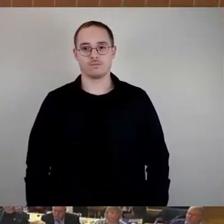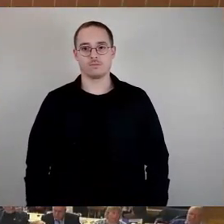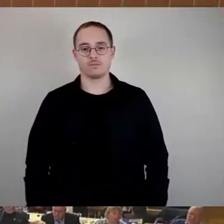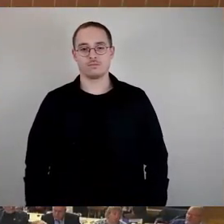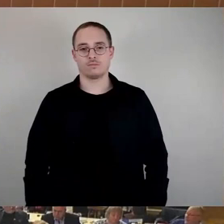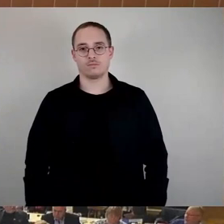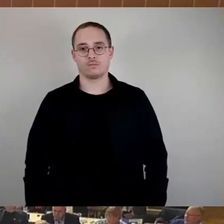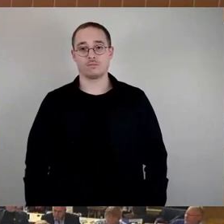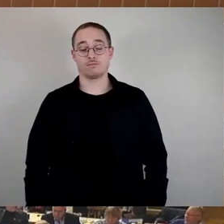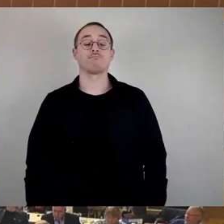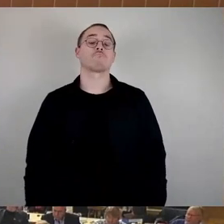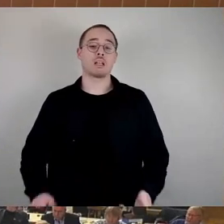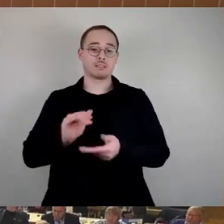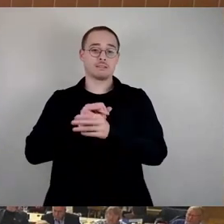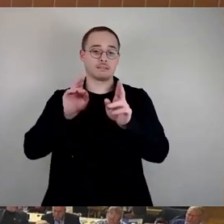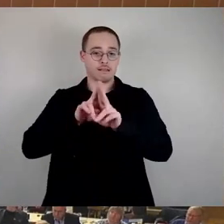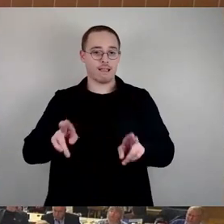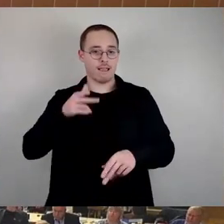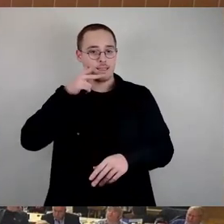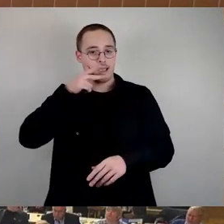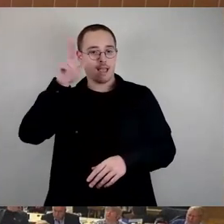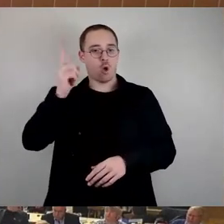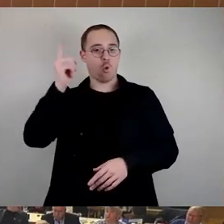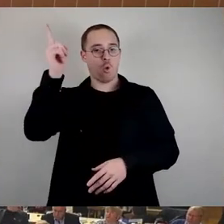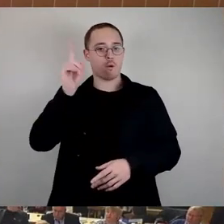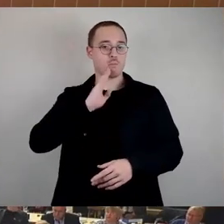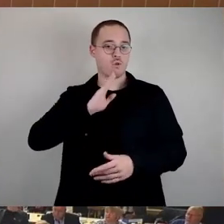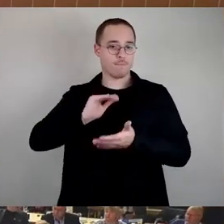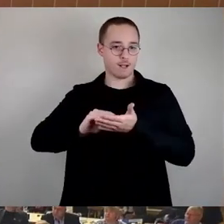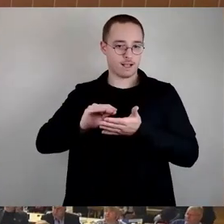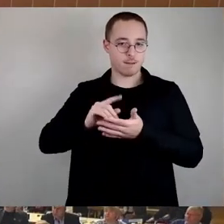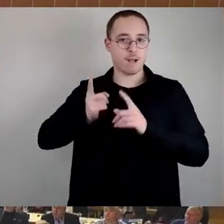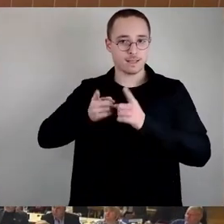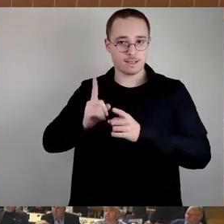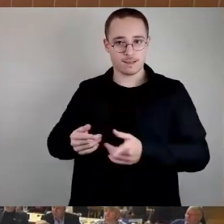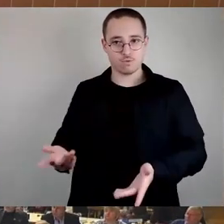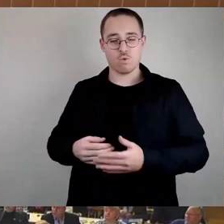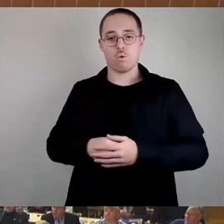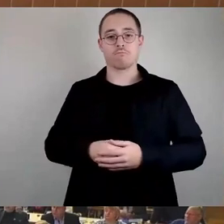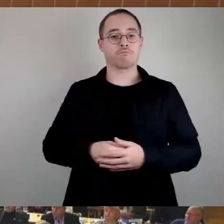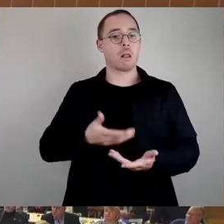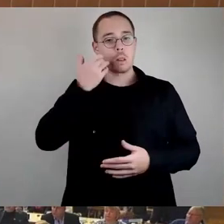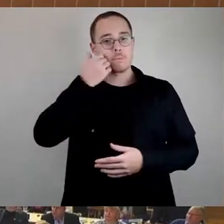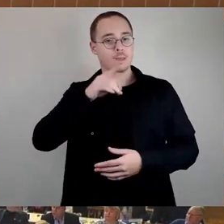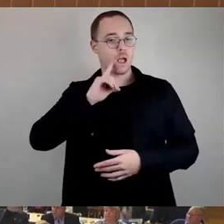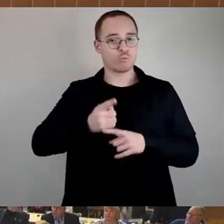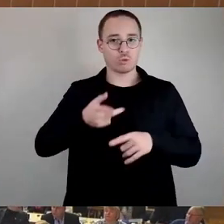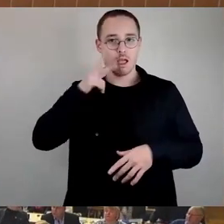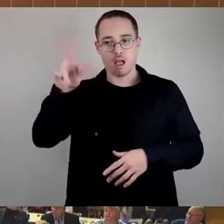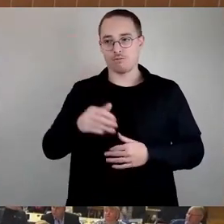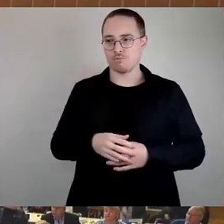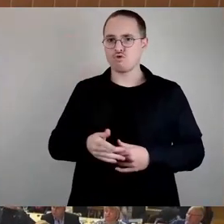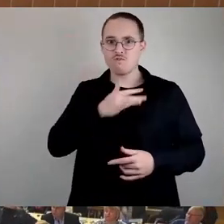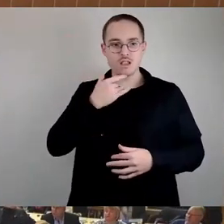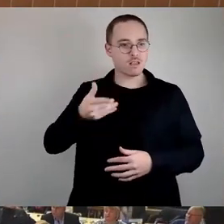Sehr geehrter Herr Oberbürgermeister, meine sehr geehrten Damen und Herren. Jetzt haben wir ja schon viele Sachen gehört, wer hier an, woran Schuld hat und warum das eigentlich